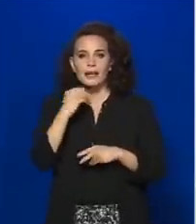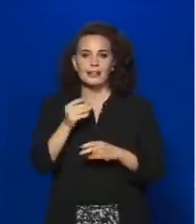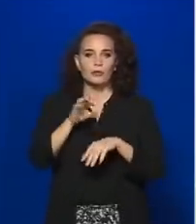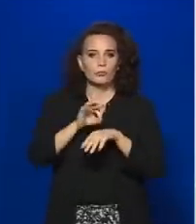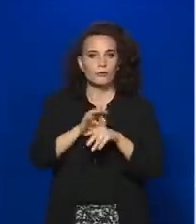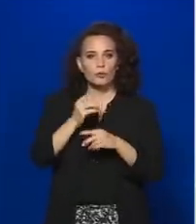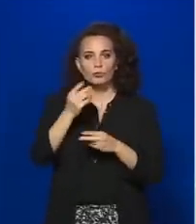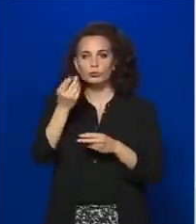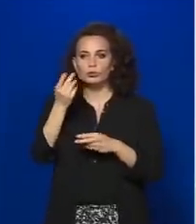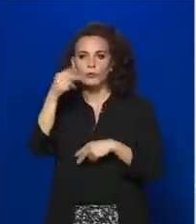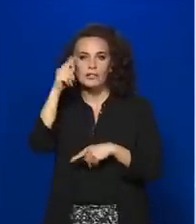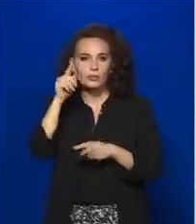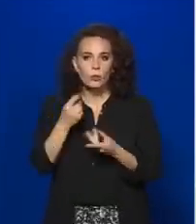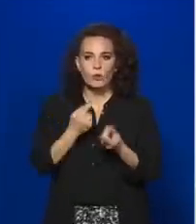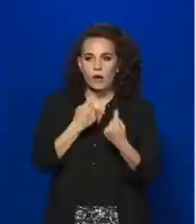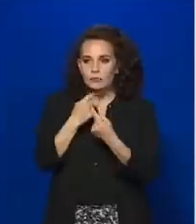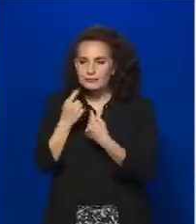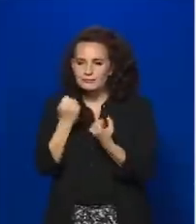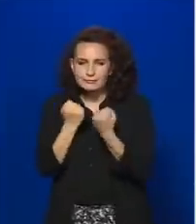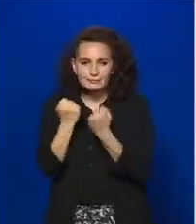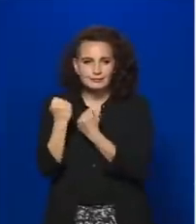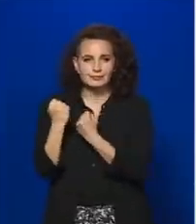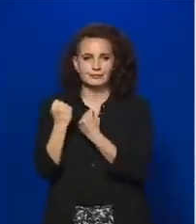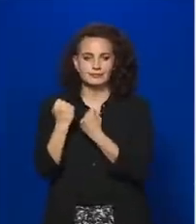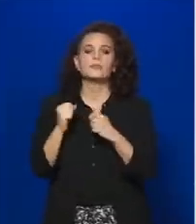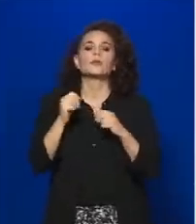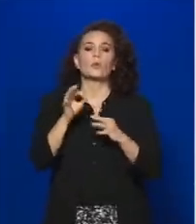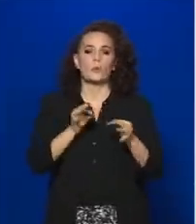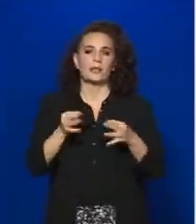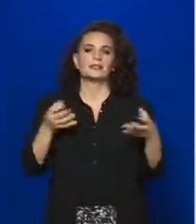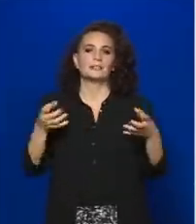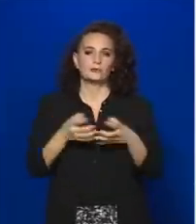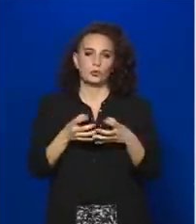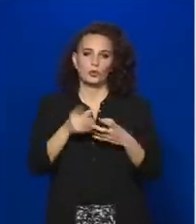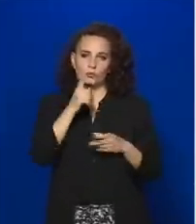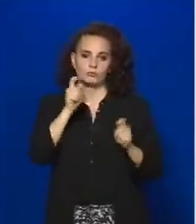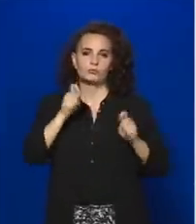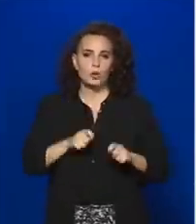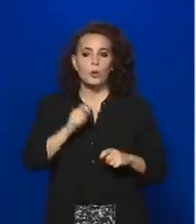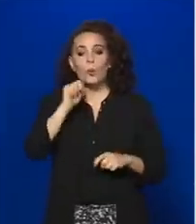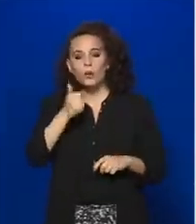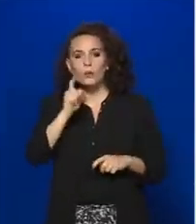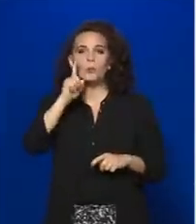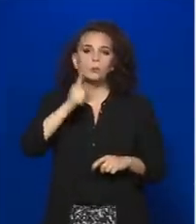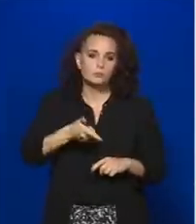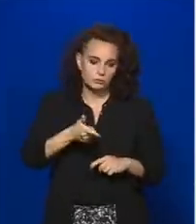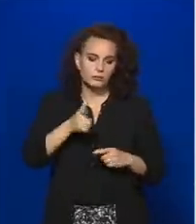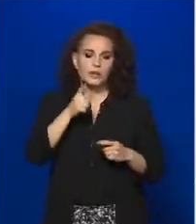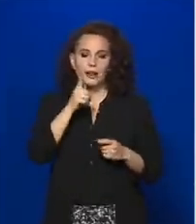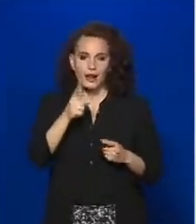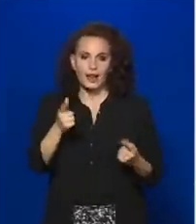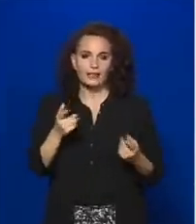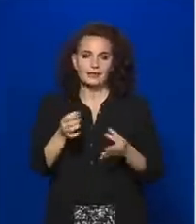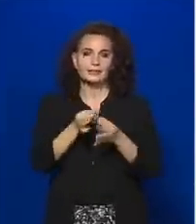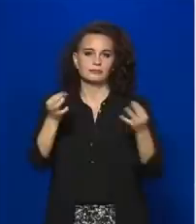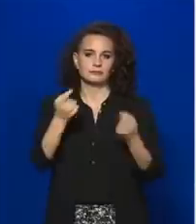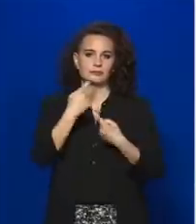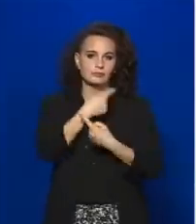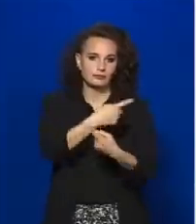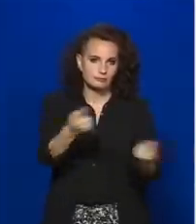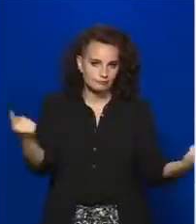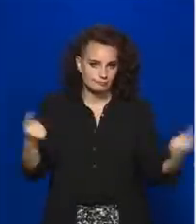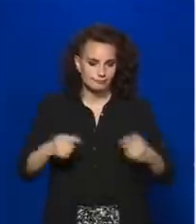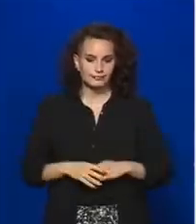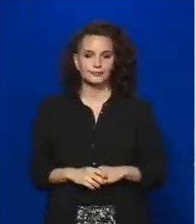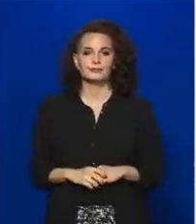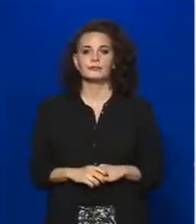az operatív törzs fog dönteni, és ezt a holnapi vagy legkésőbb a holnap utáni napon mindenki megismerheti. Ami